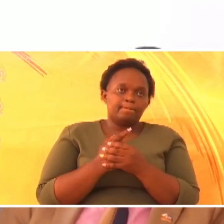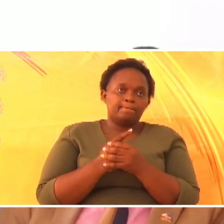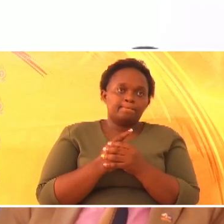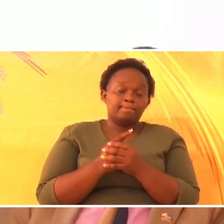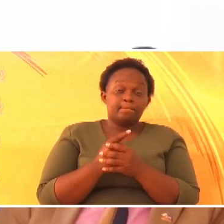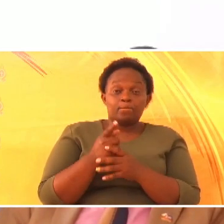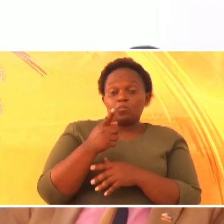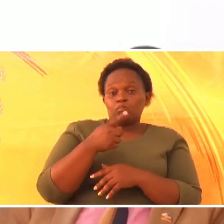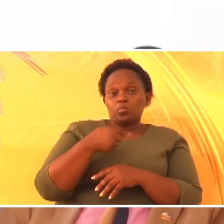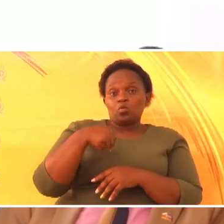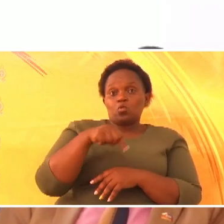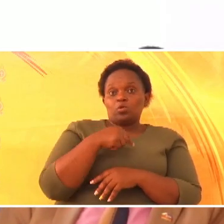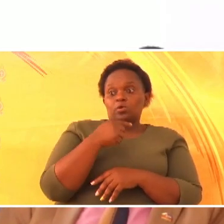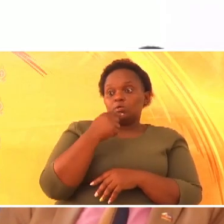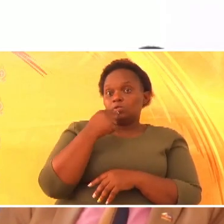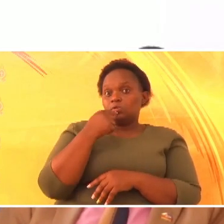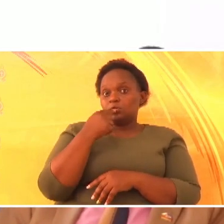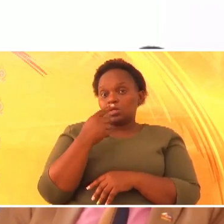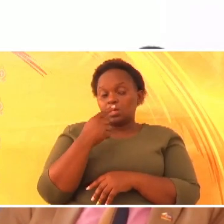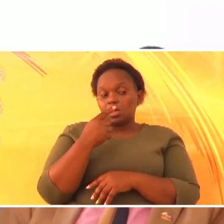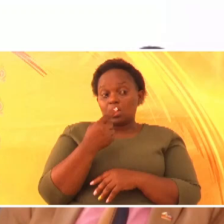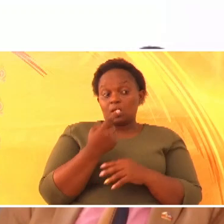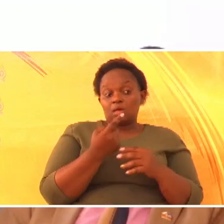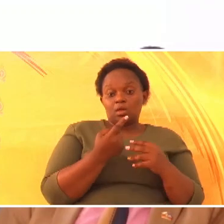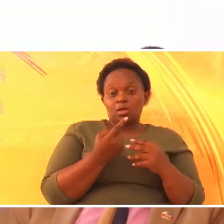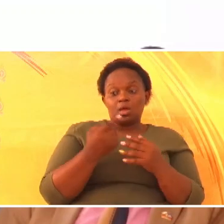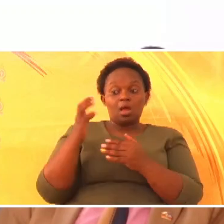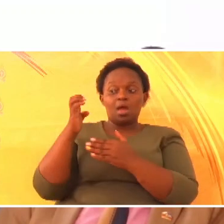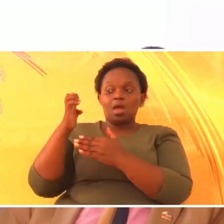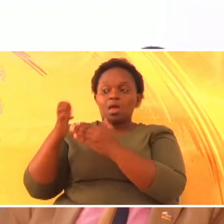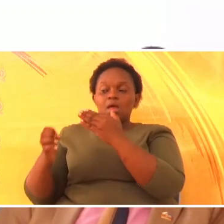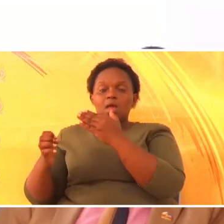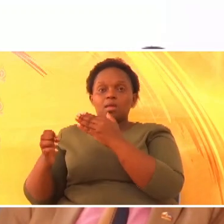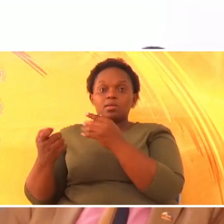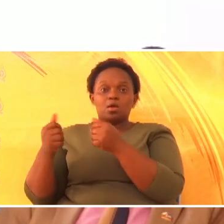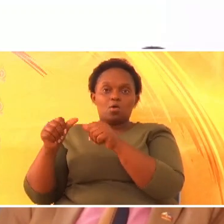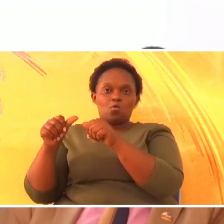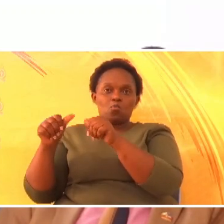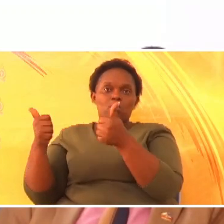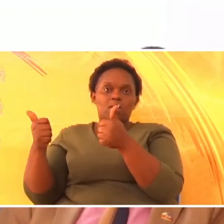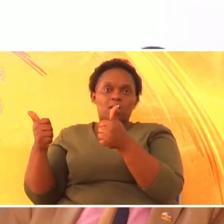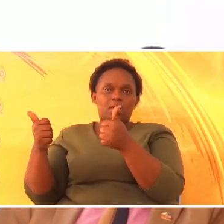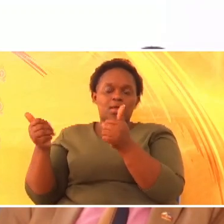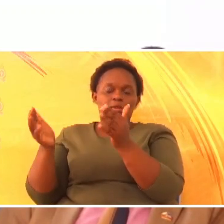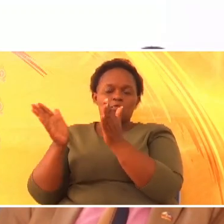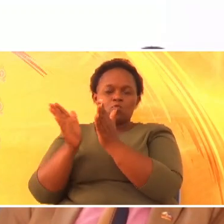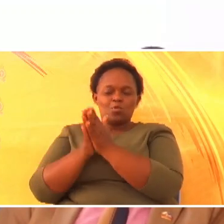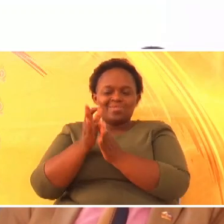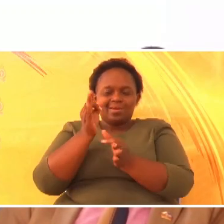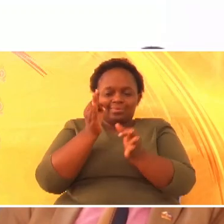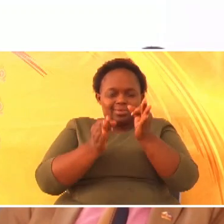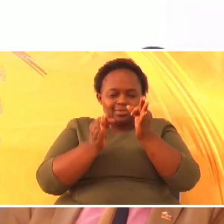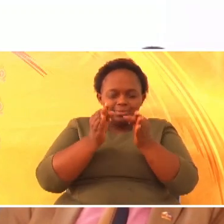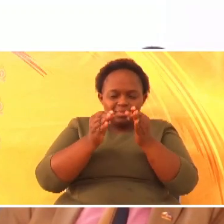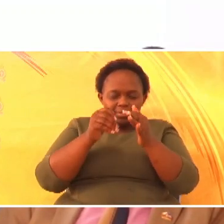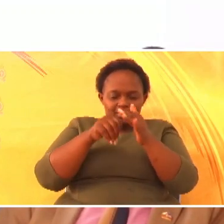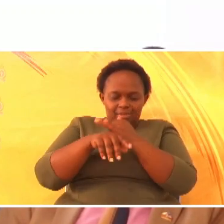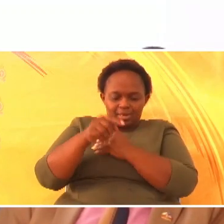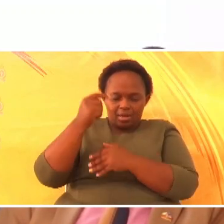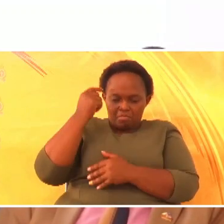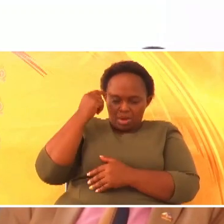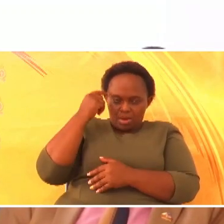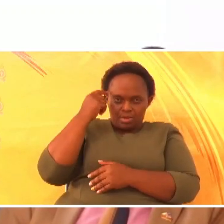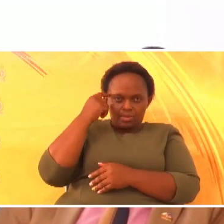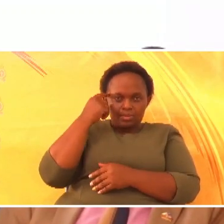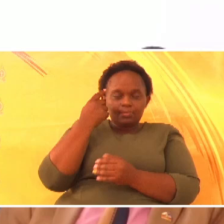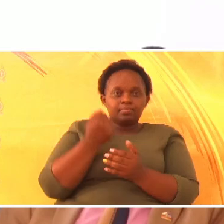Tunasema, add well, with the final judgment in mind. Unapo kimbia,